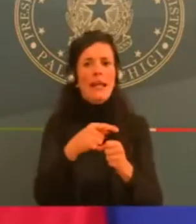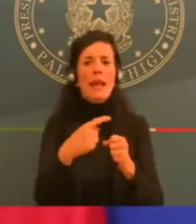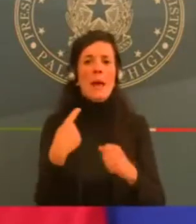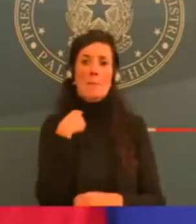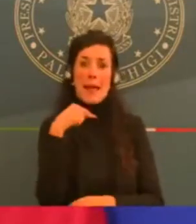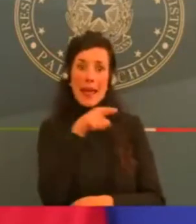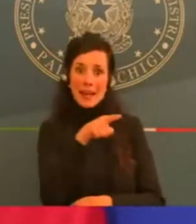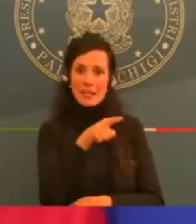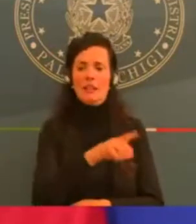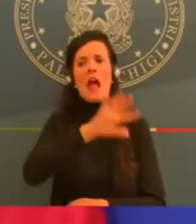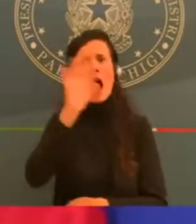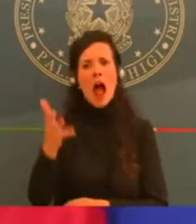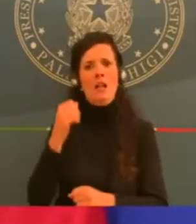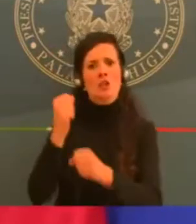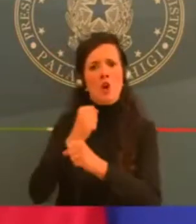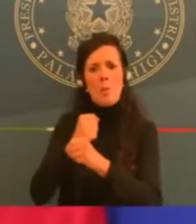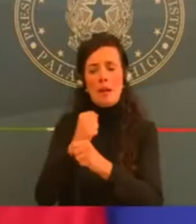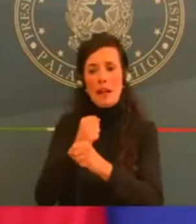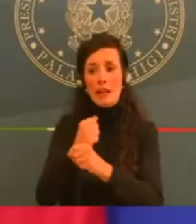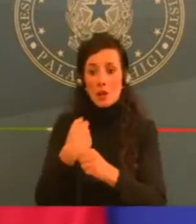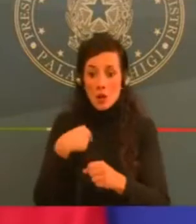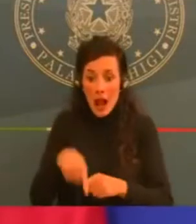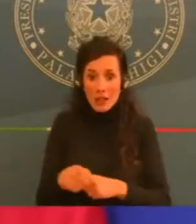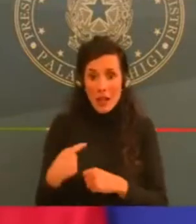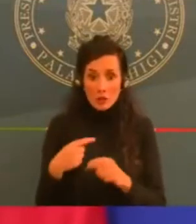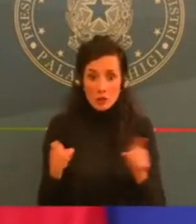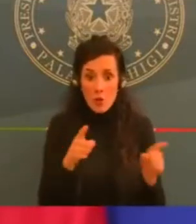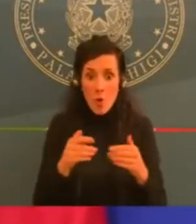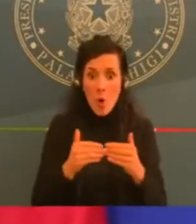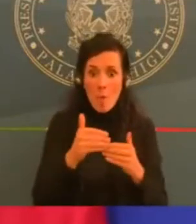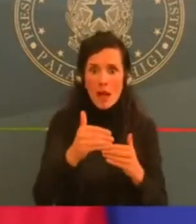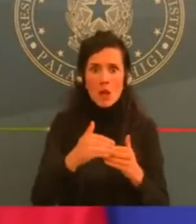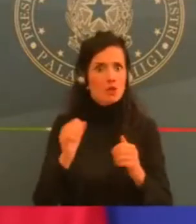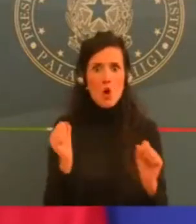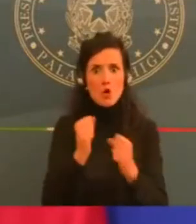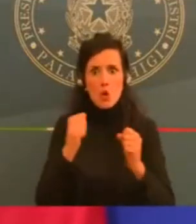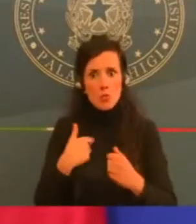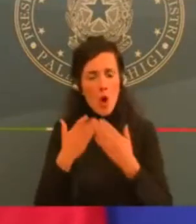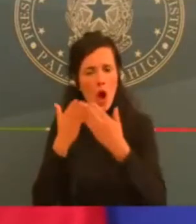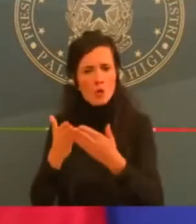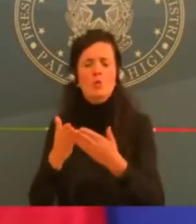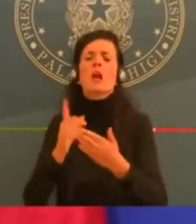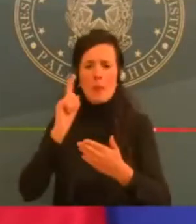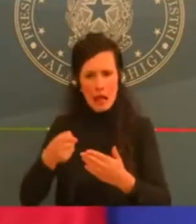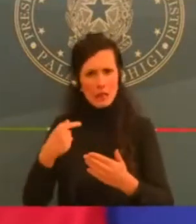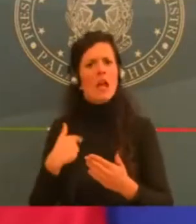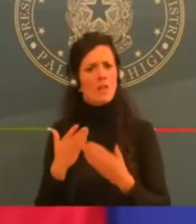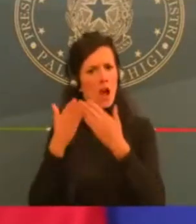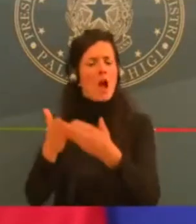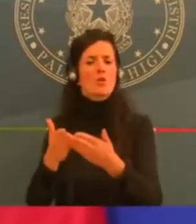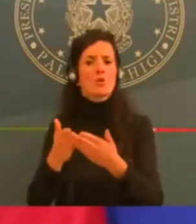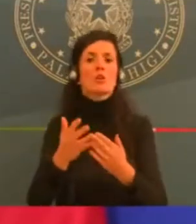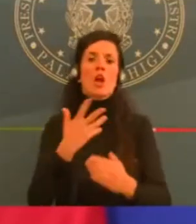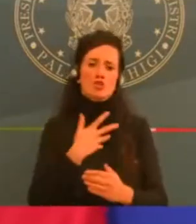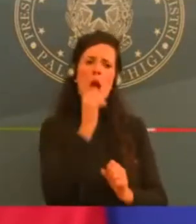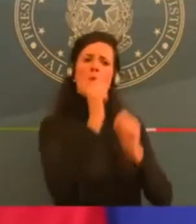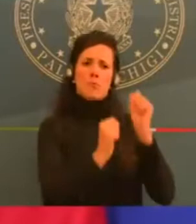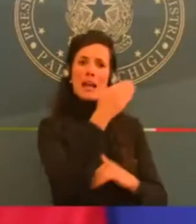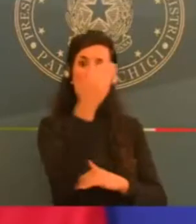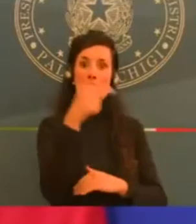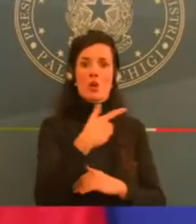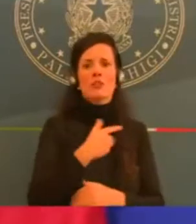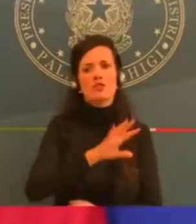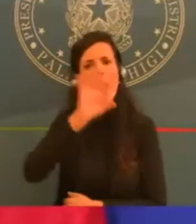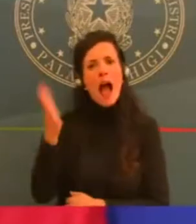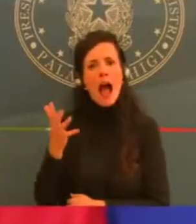e qui interverremo anche con delle misure perequative per evitare che si creino ingiuste